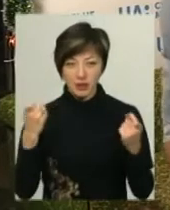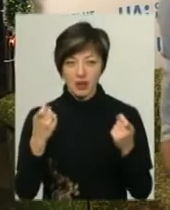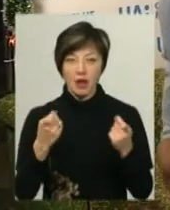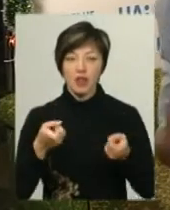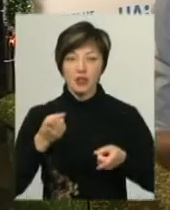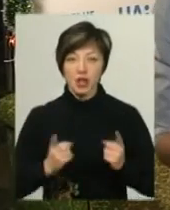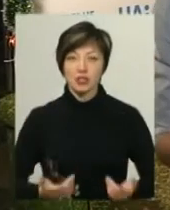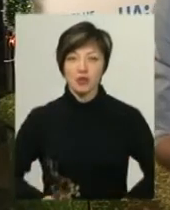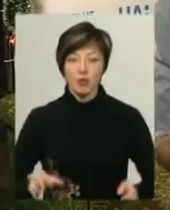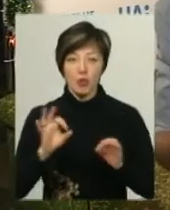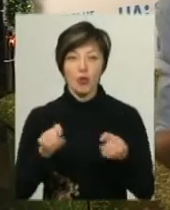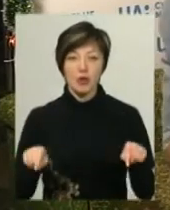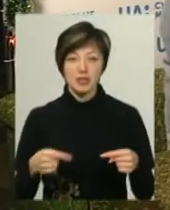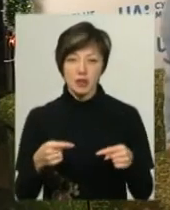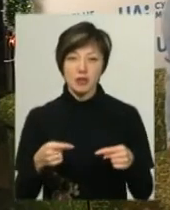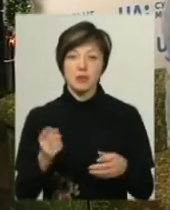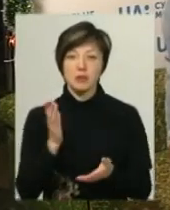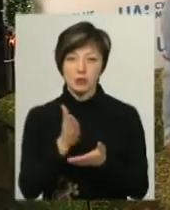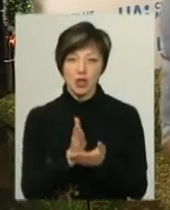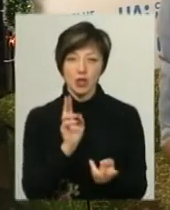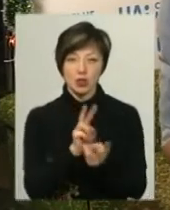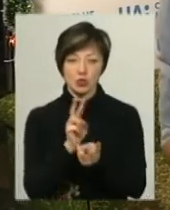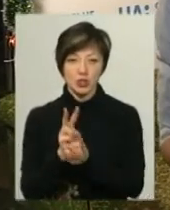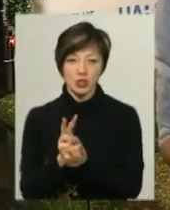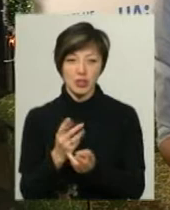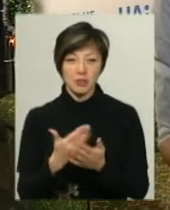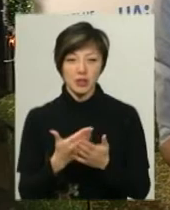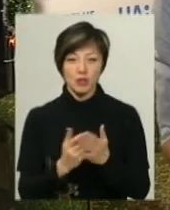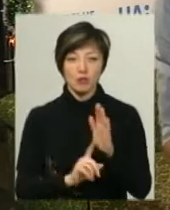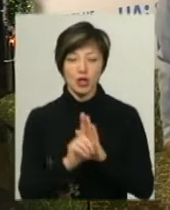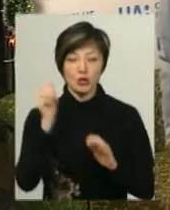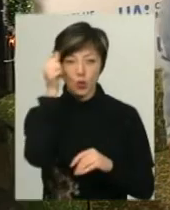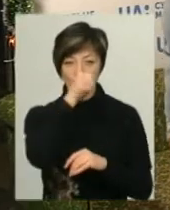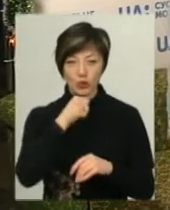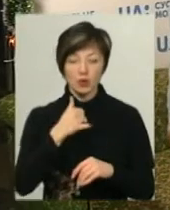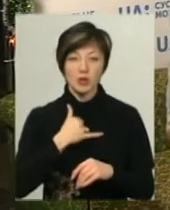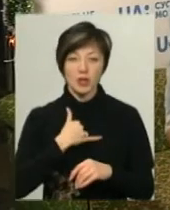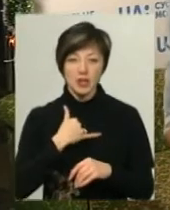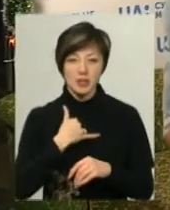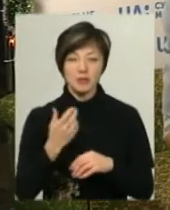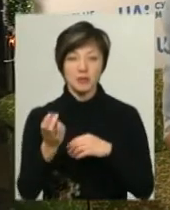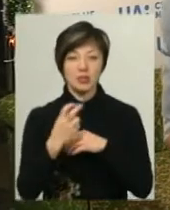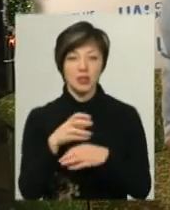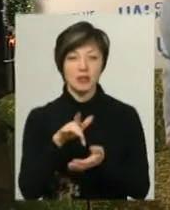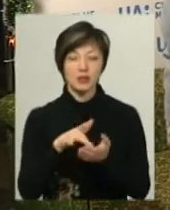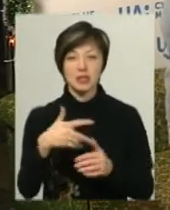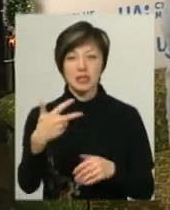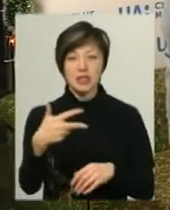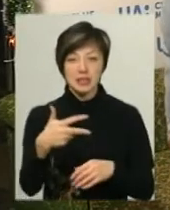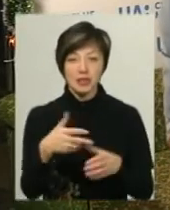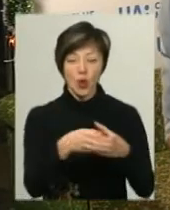наживо, але й про організацію безпосередніх зустрічей. До прикладу, від початку року до нас залаштунки завітали близько 30